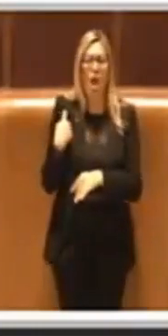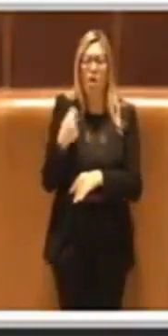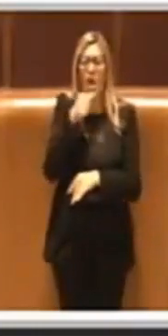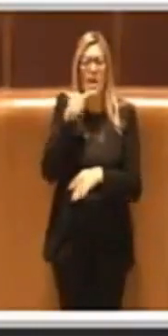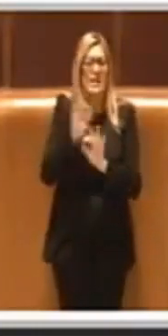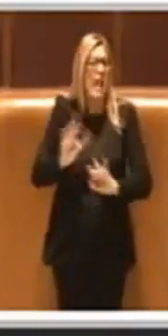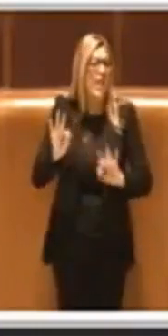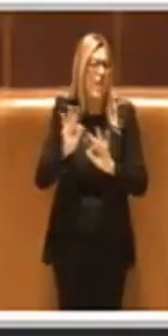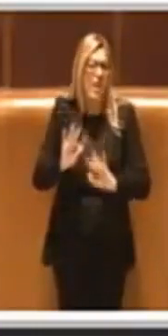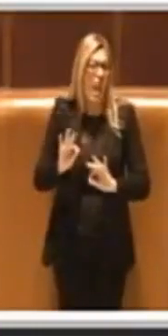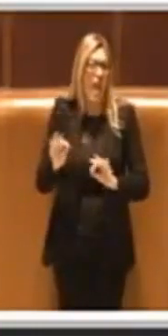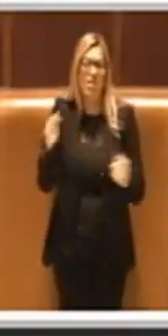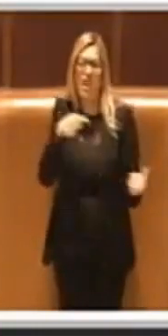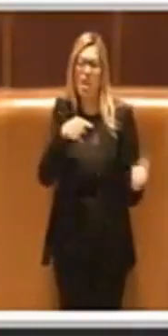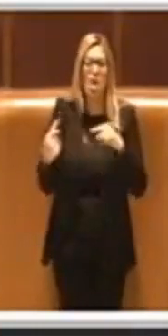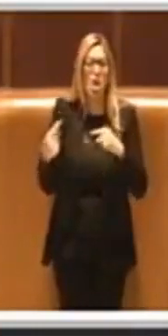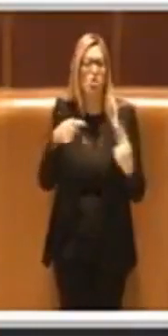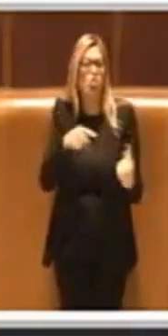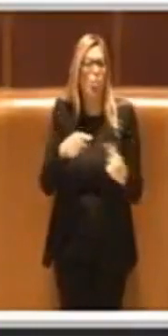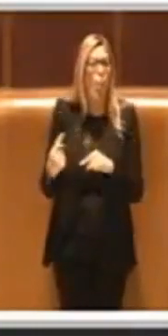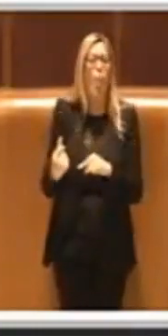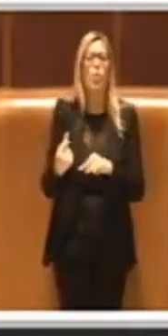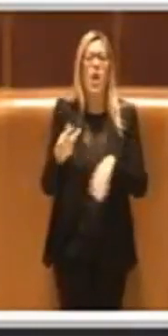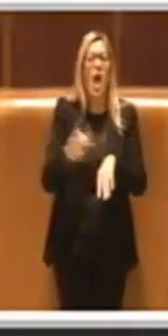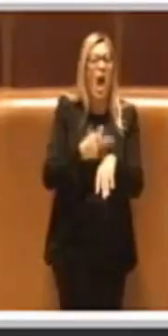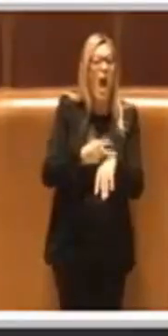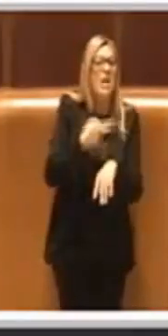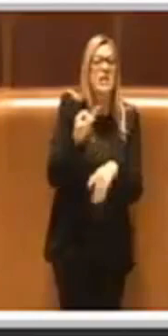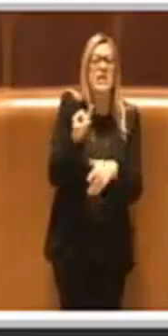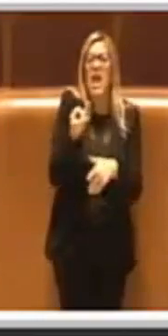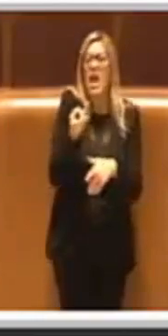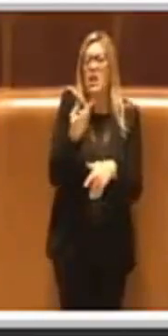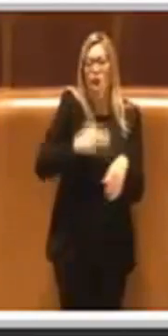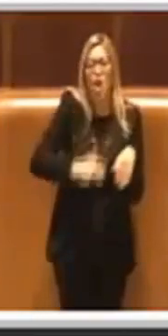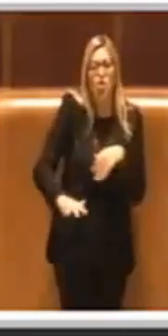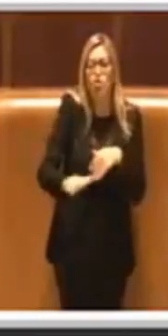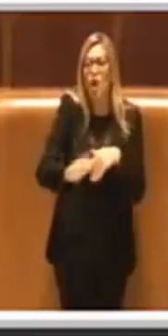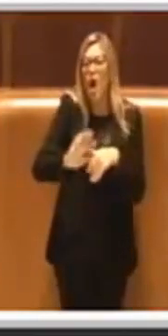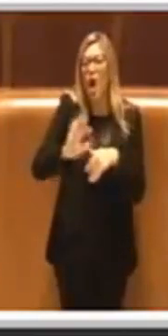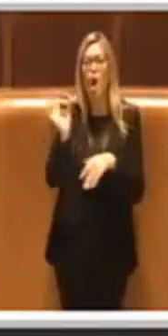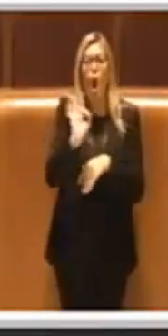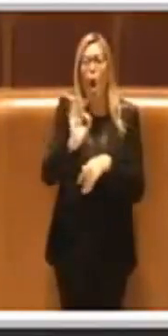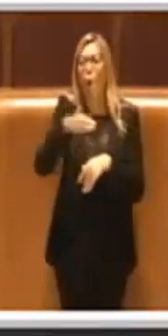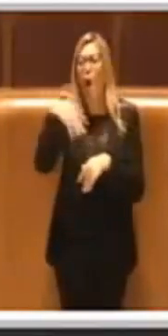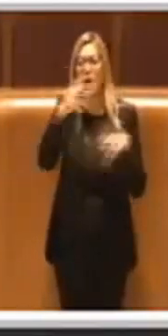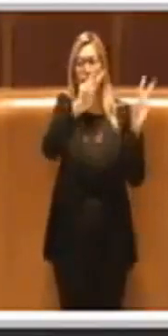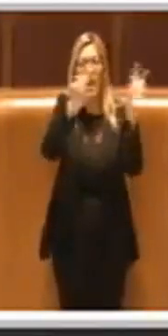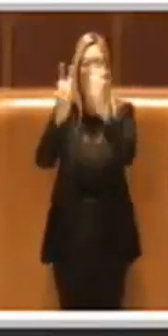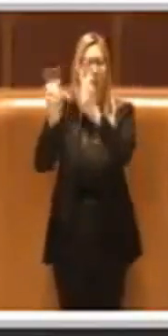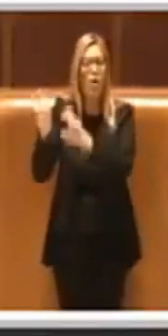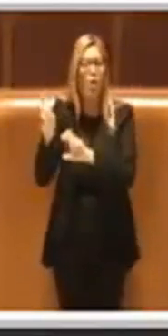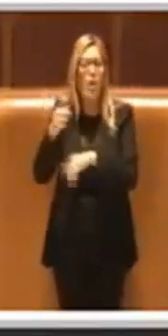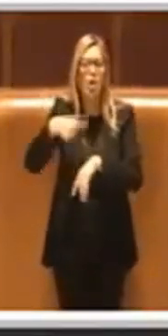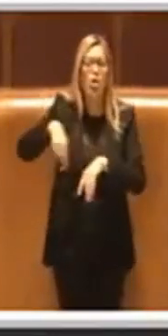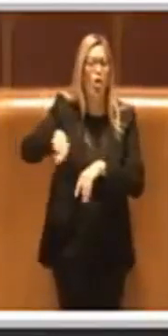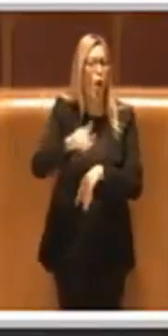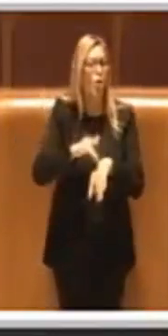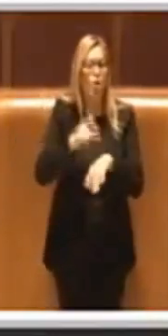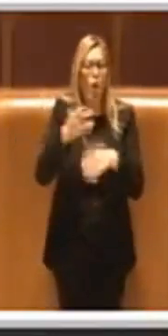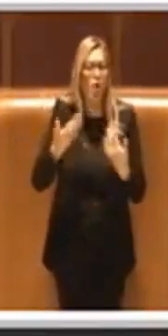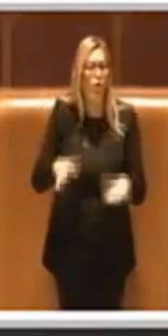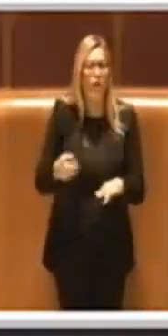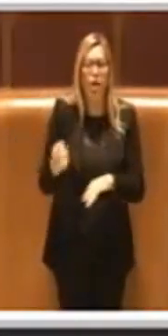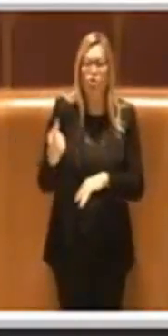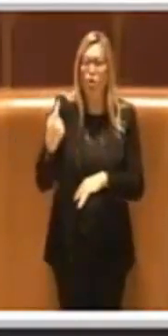discutere sul personale, sull'assistente sociale, su tutta una serie di argomenti che già abbiamo affrontato ieri e già abbiamo